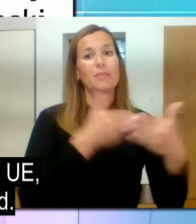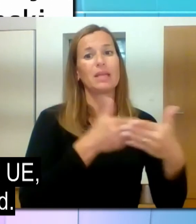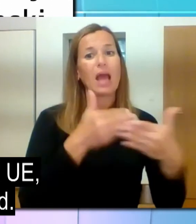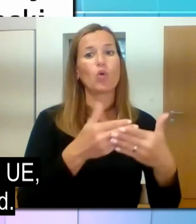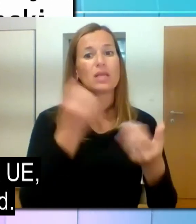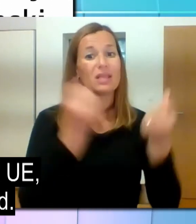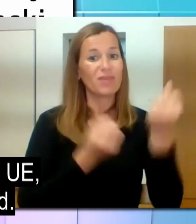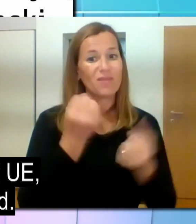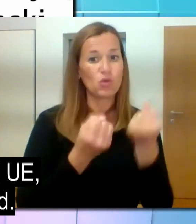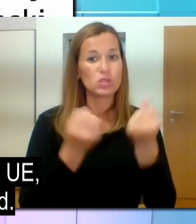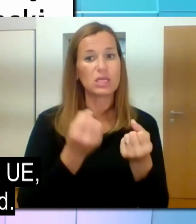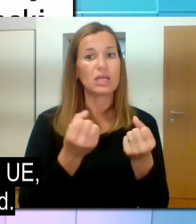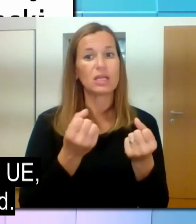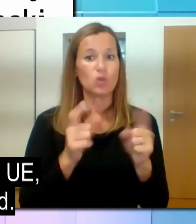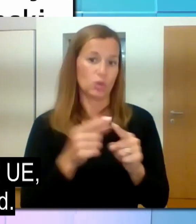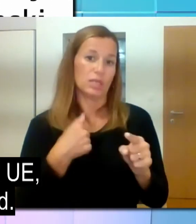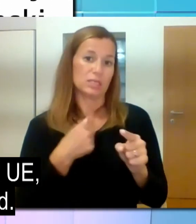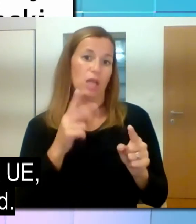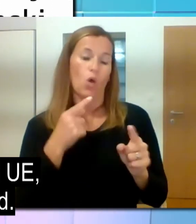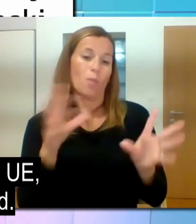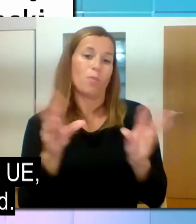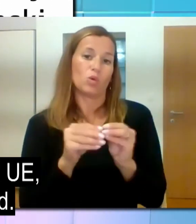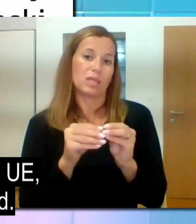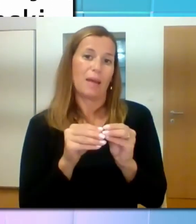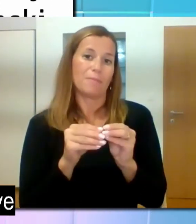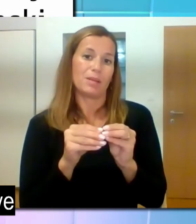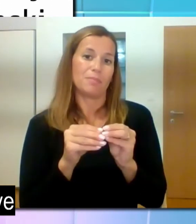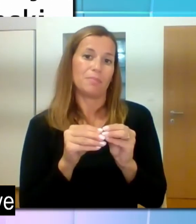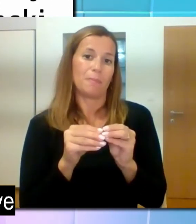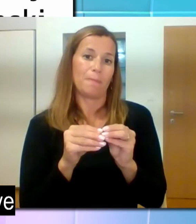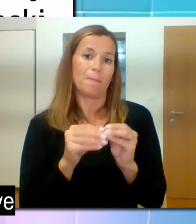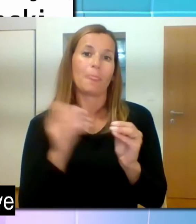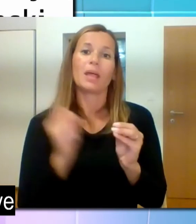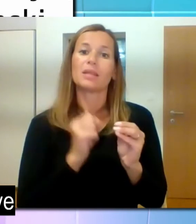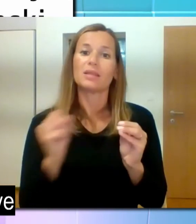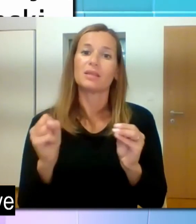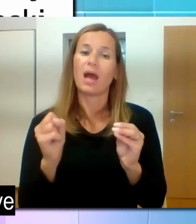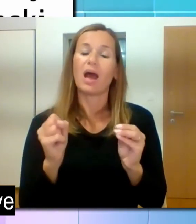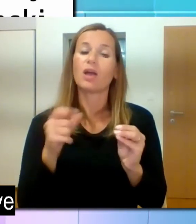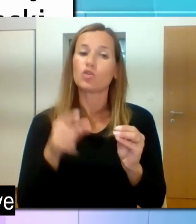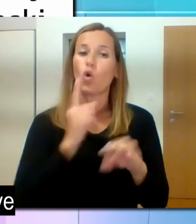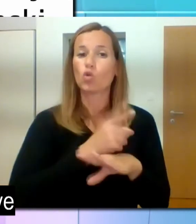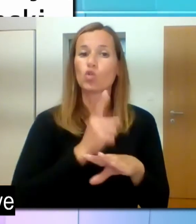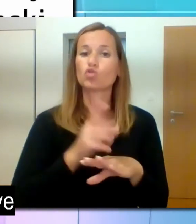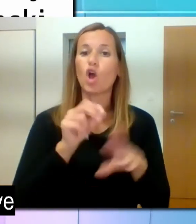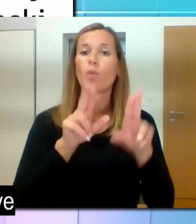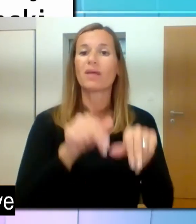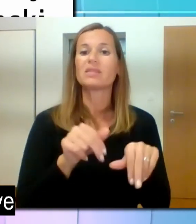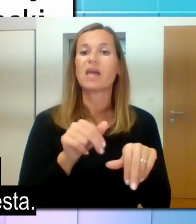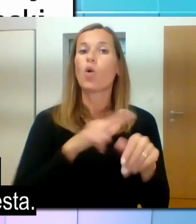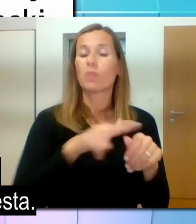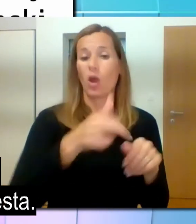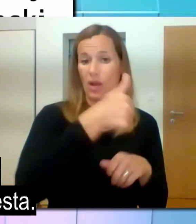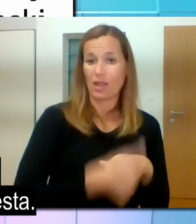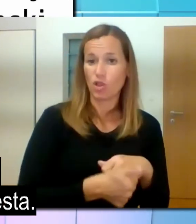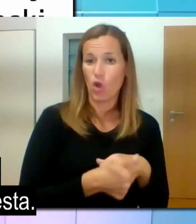o pravici upravna enota so financiranje pa ta sredstva sklad. Bi pa prosla Anjo, če mogoče nekoliko več pove